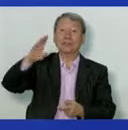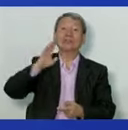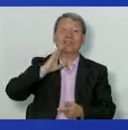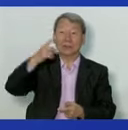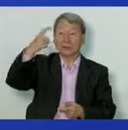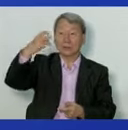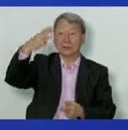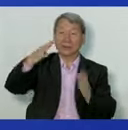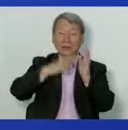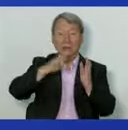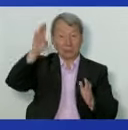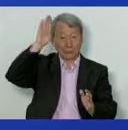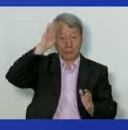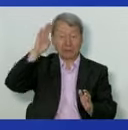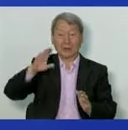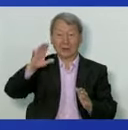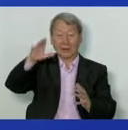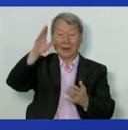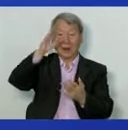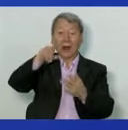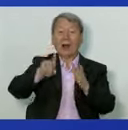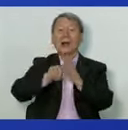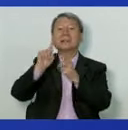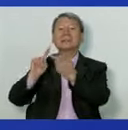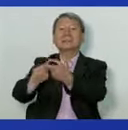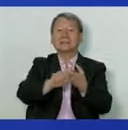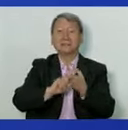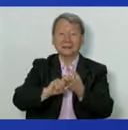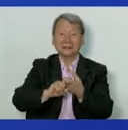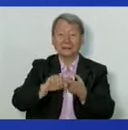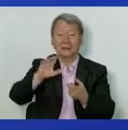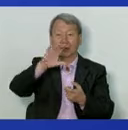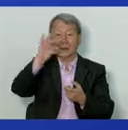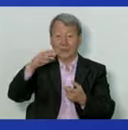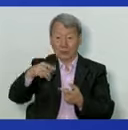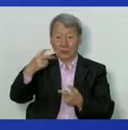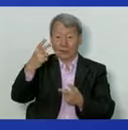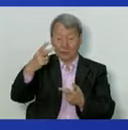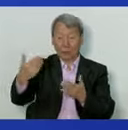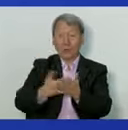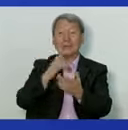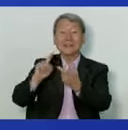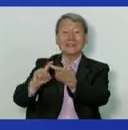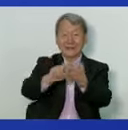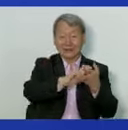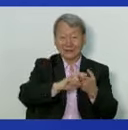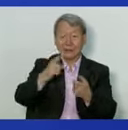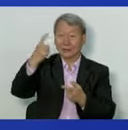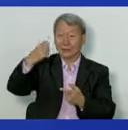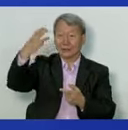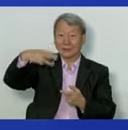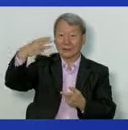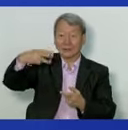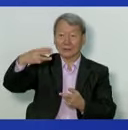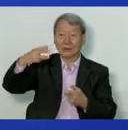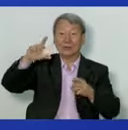и 139 мужчин. По определению источника инфекции из вот этих новых случаев, 130